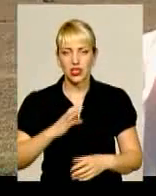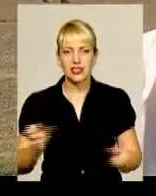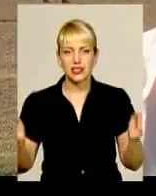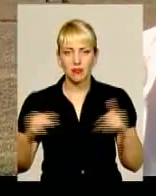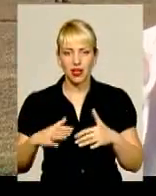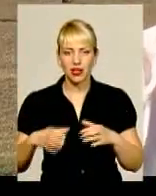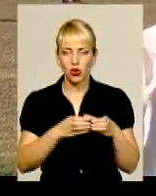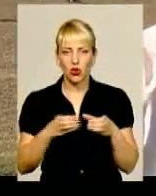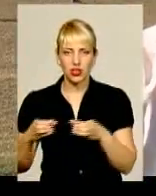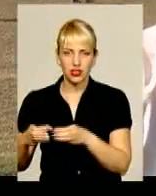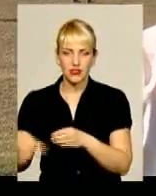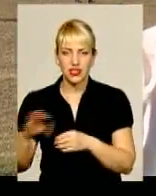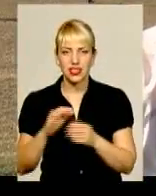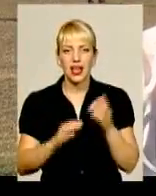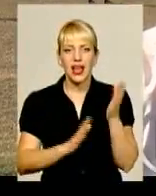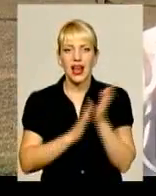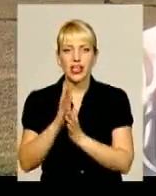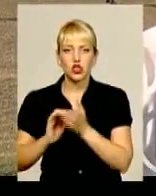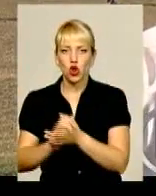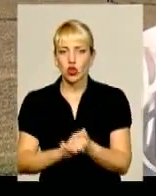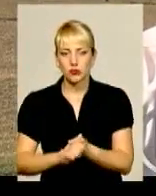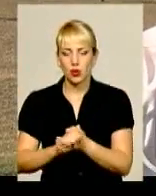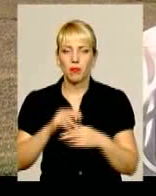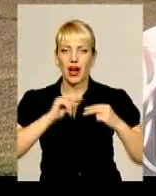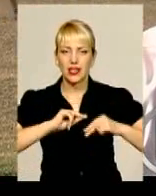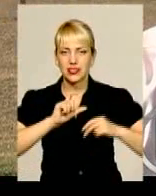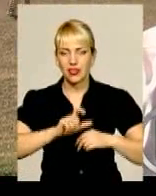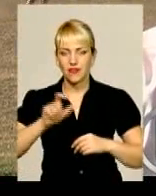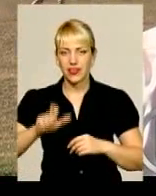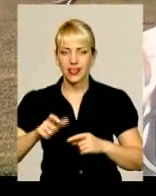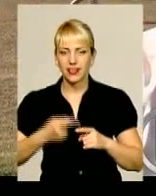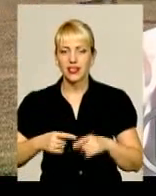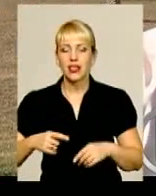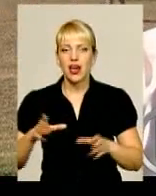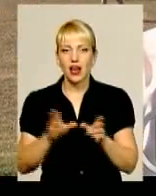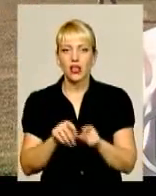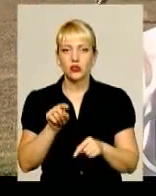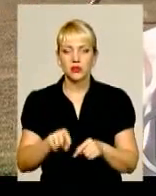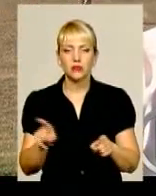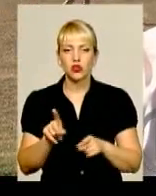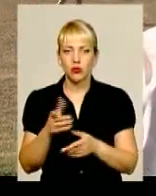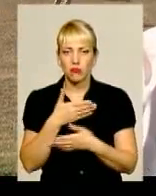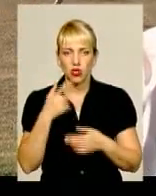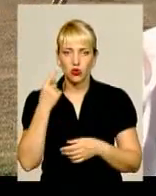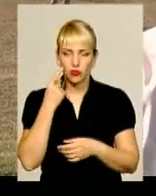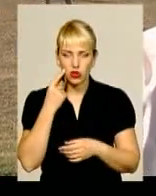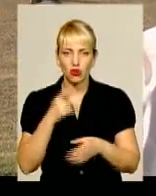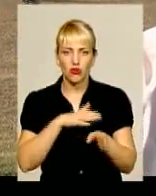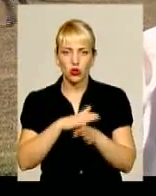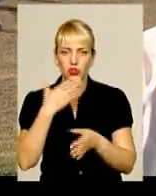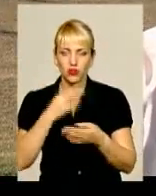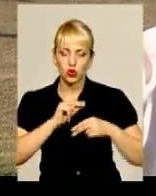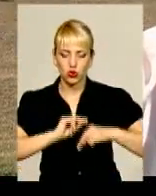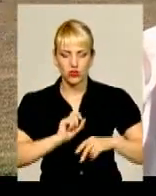області. Працівники наших підприємств разом з тим, що вони добросовжно виконують свої трудові завдання,